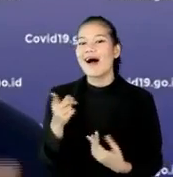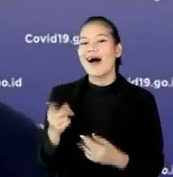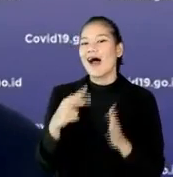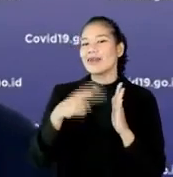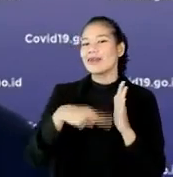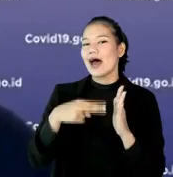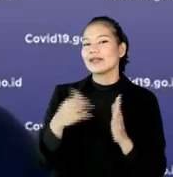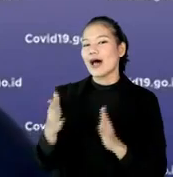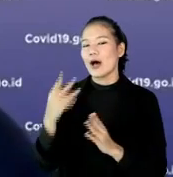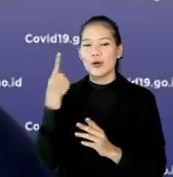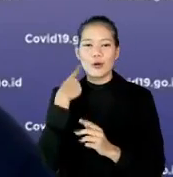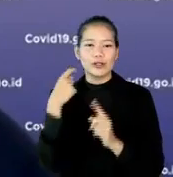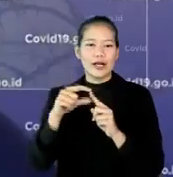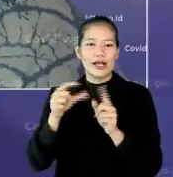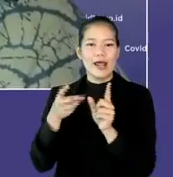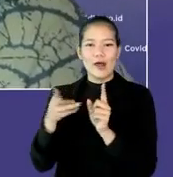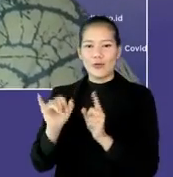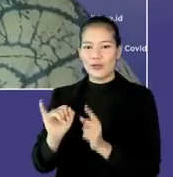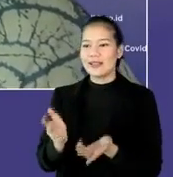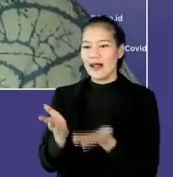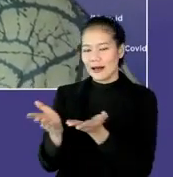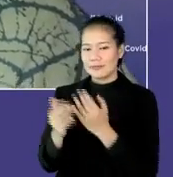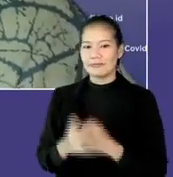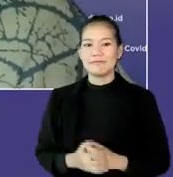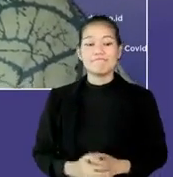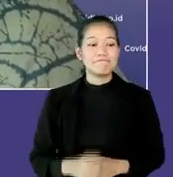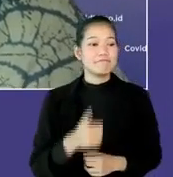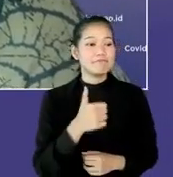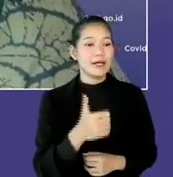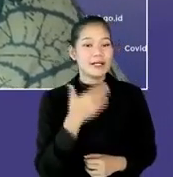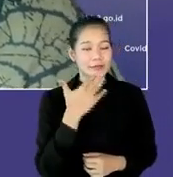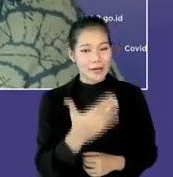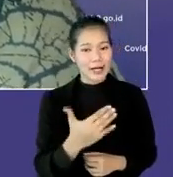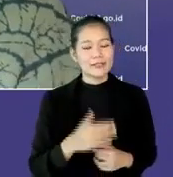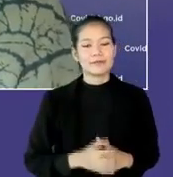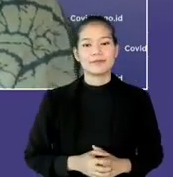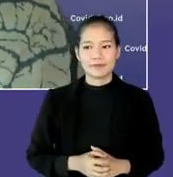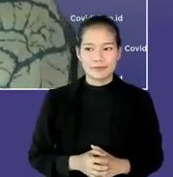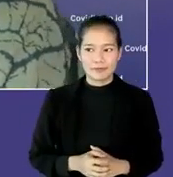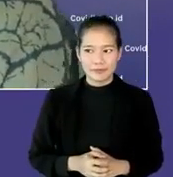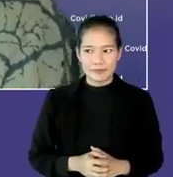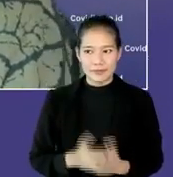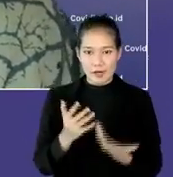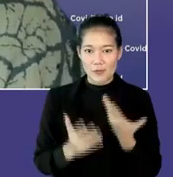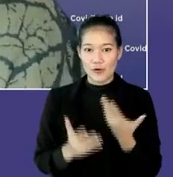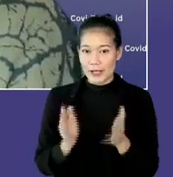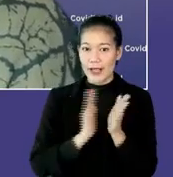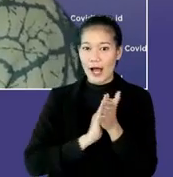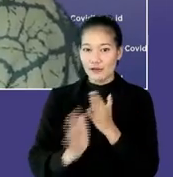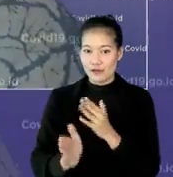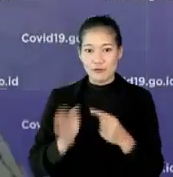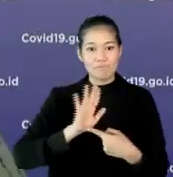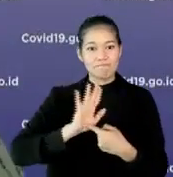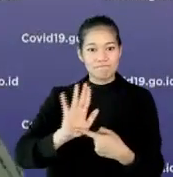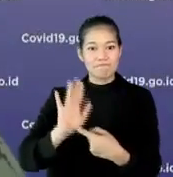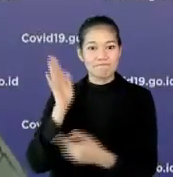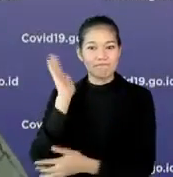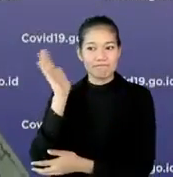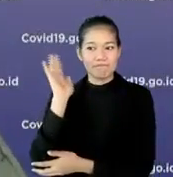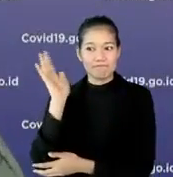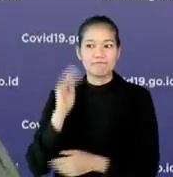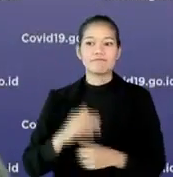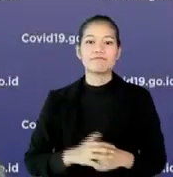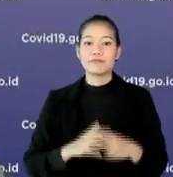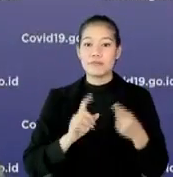pegang. Ayo Dr. Dewi kita mulai. Silahkan dong. Baik. Terima kasih banyak Dr. Lola. Mungkin bisa langsung ditampilkan slide-nya.